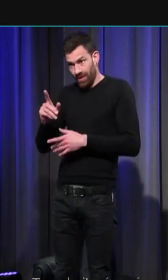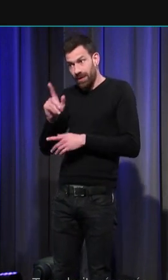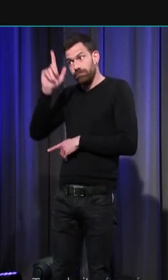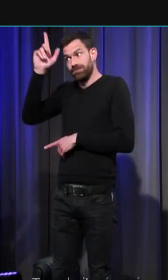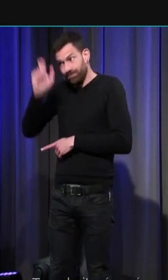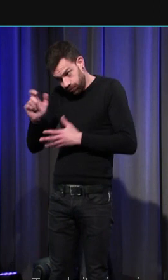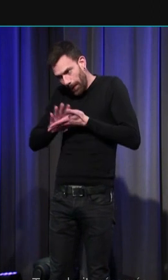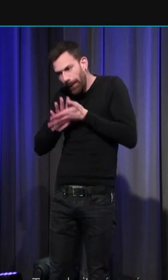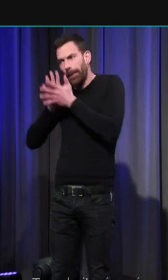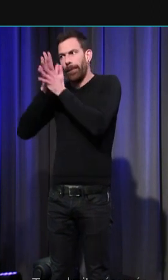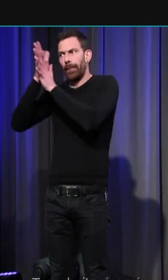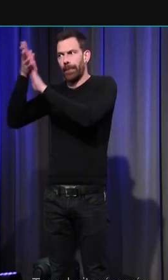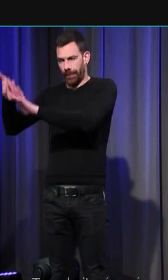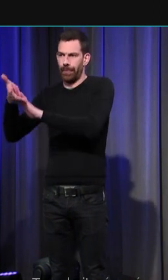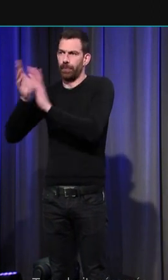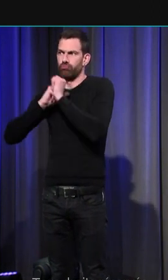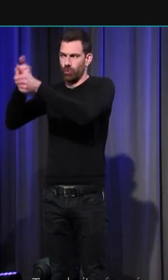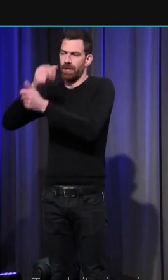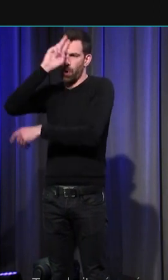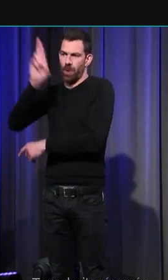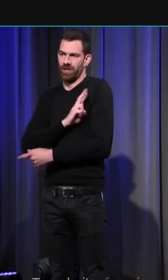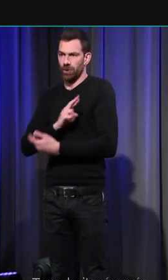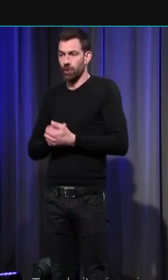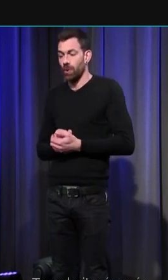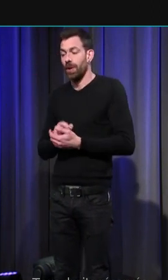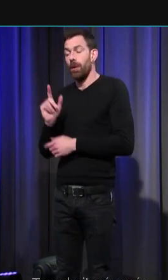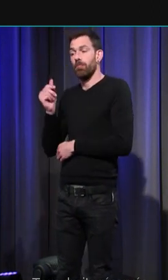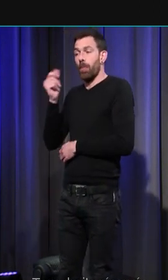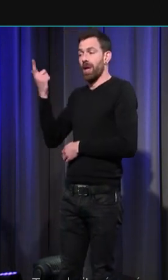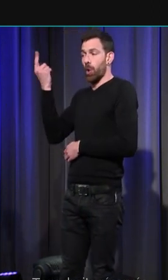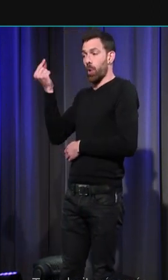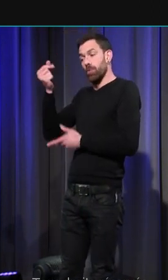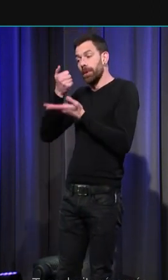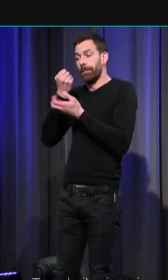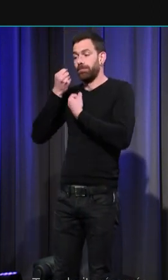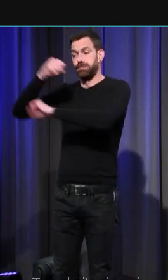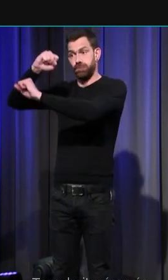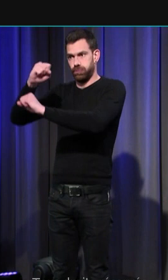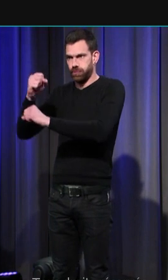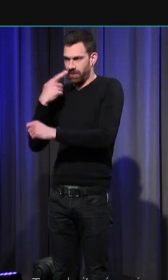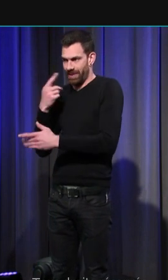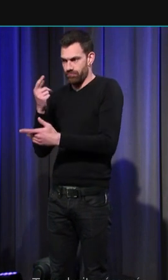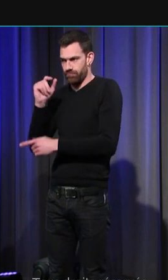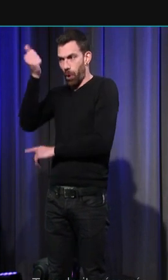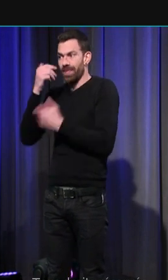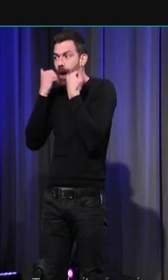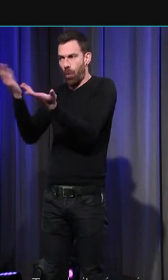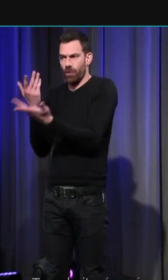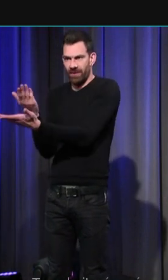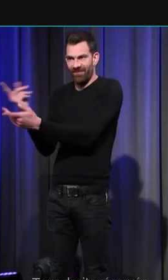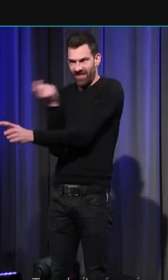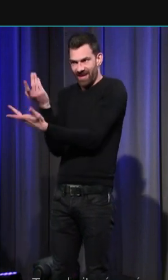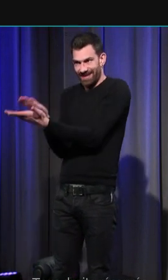première émotion que le couple primordial chassé du paradis a ressenti. Ça veut dire que dans le récit